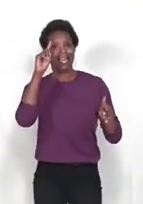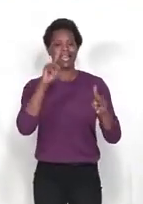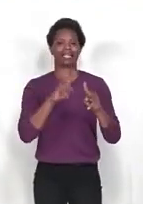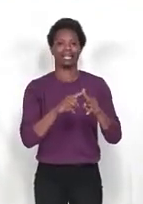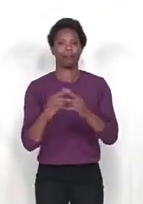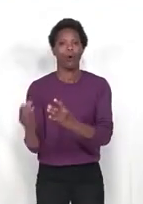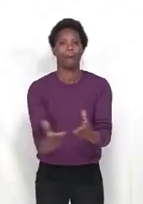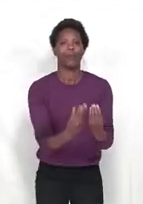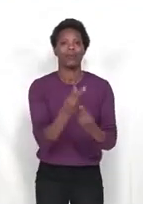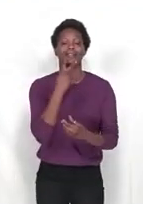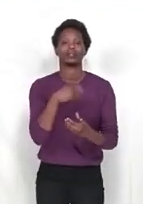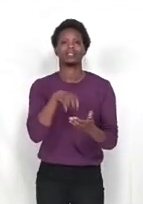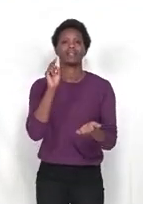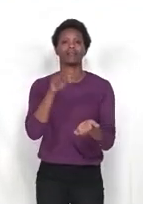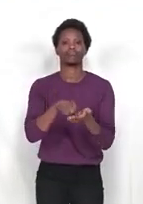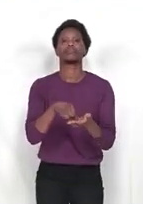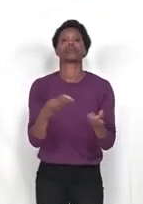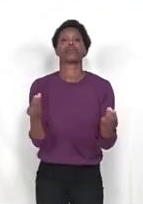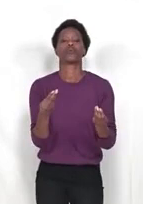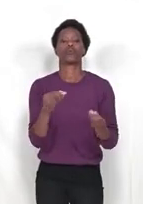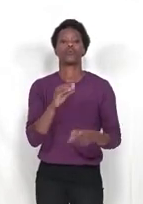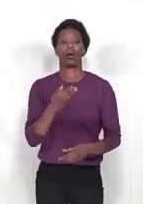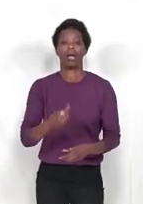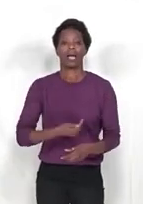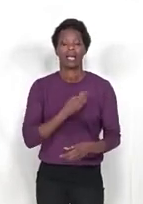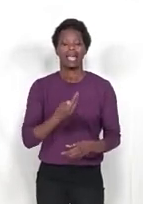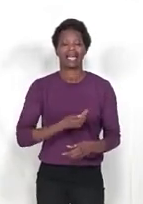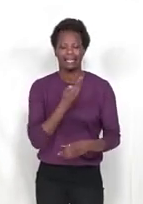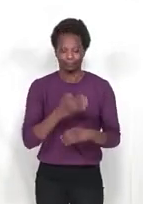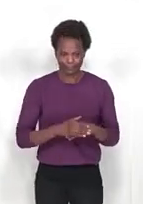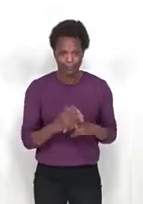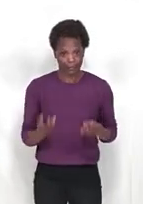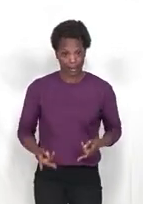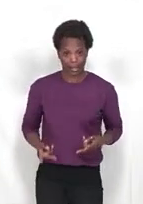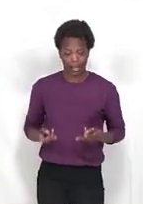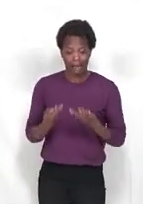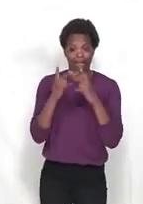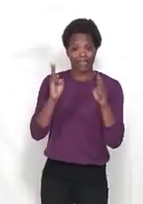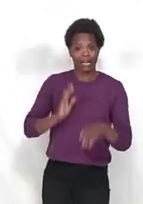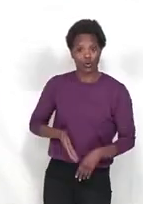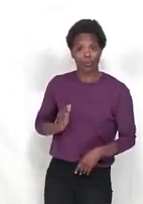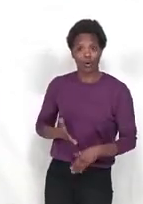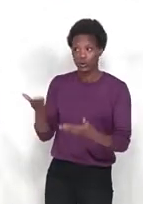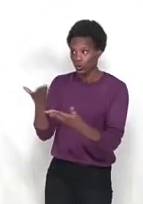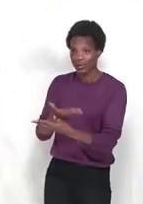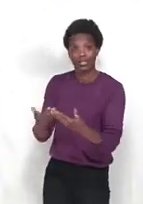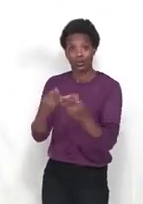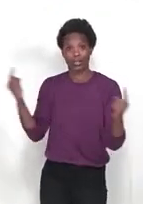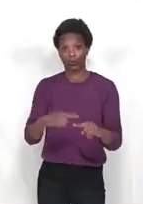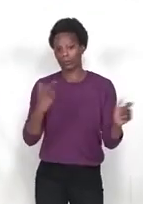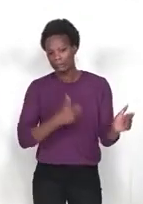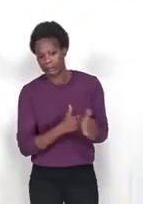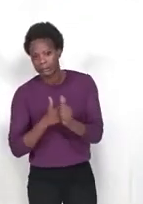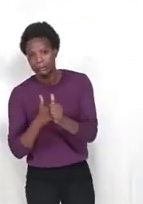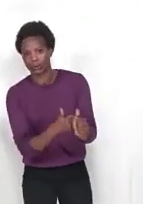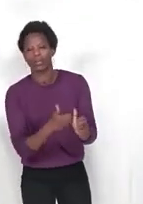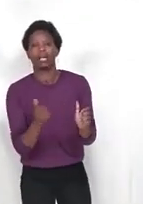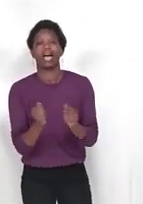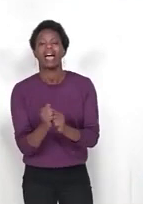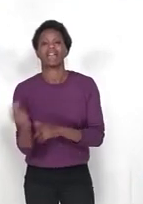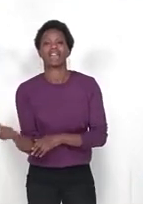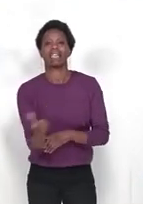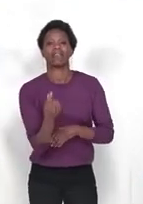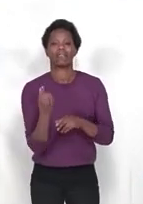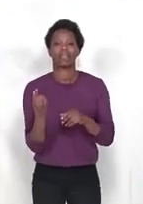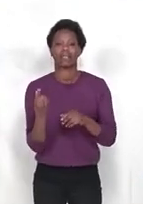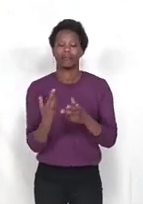La ville de Bordeaux suit avec beaucoup de préoccupation la situation depuis le début du conflit et est en lien permanent avec ses villes partenaires d'Ajdod et de Ramallah.